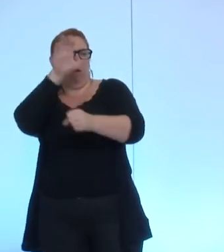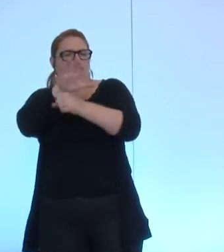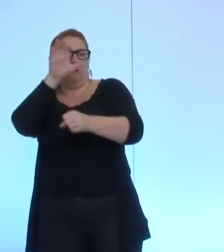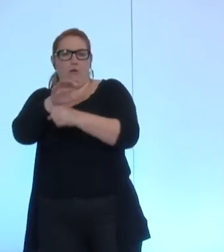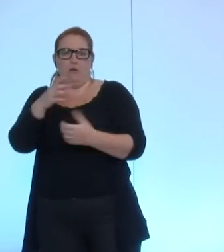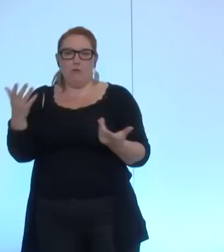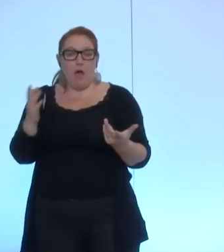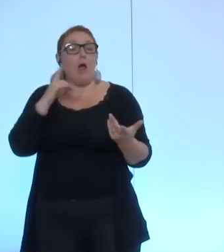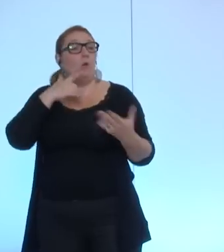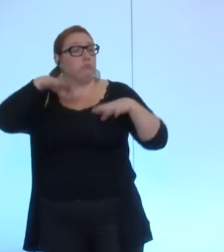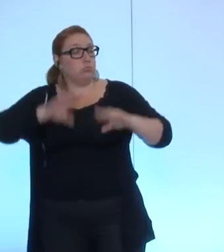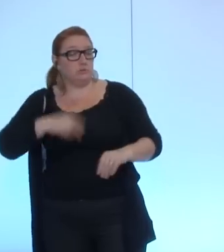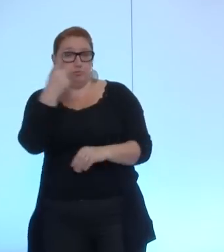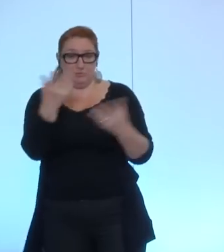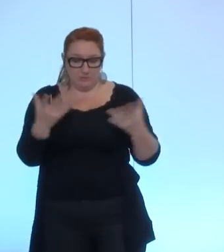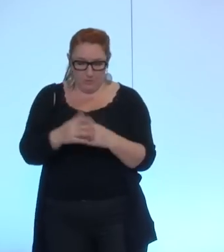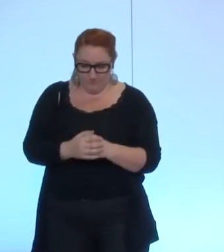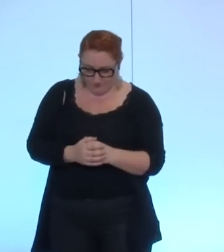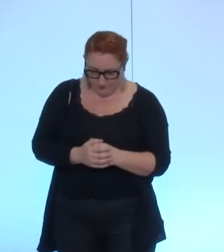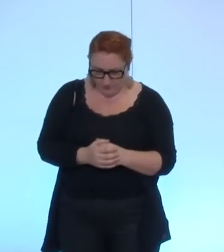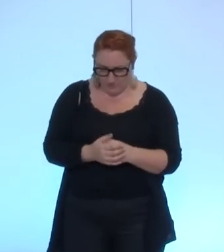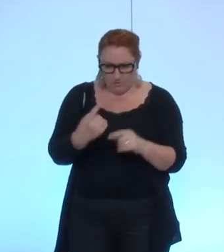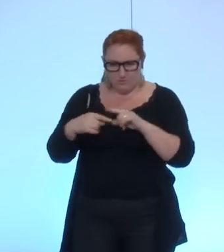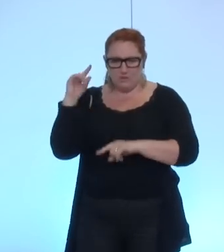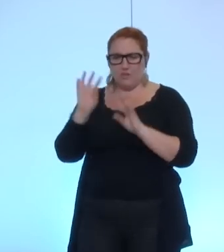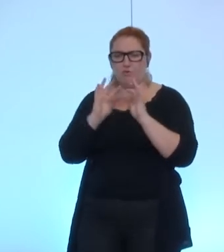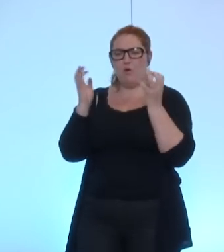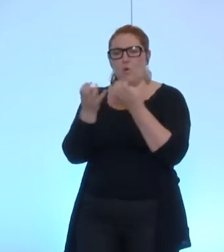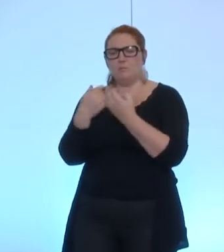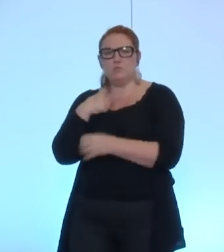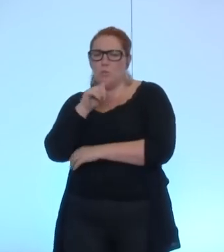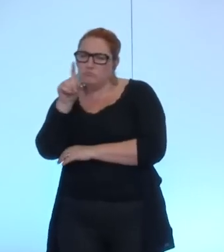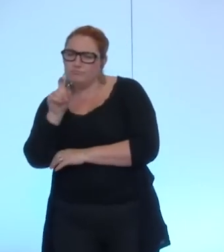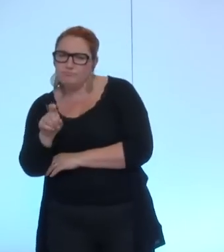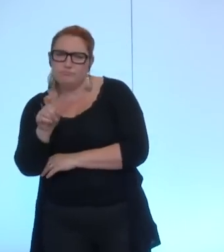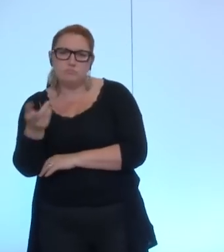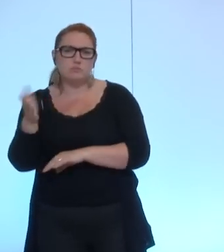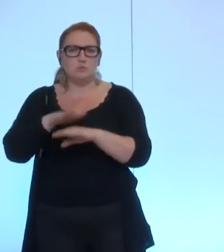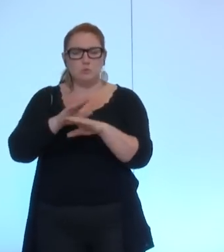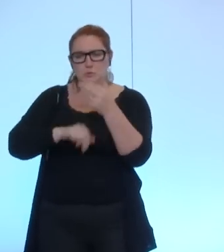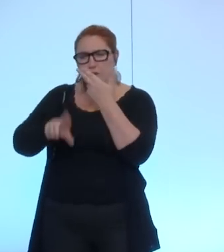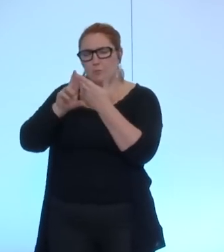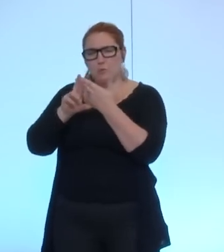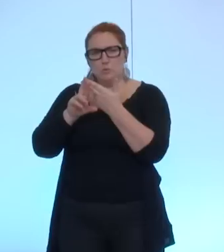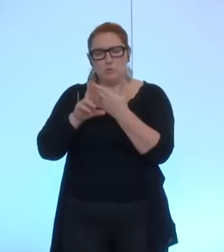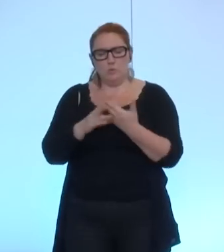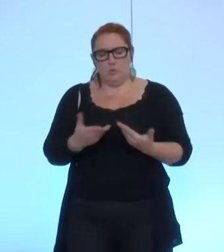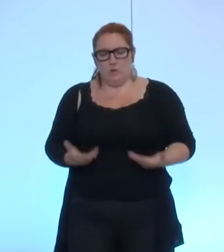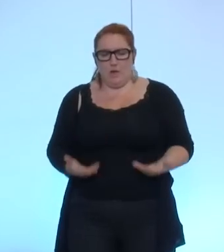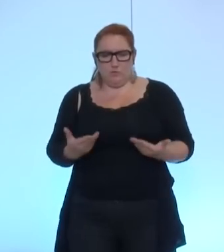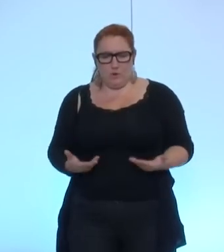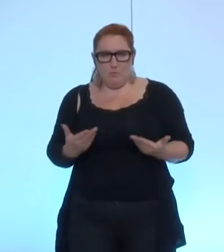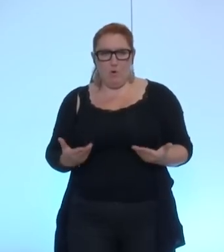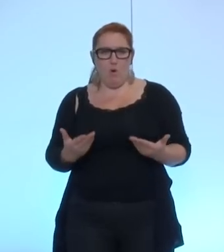commission la semaine dernière et il m'a été répondu qu'il y avait un accord, une délibération d'ailleurs qui était